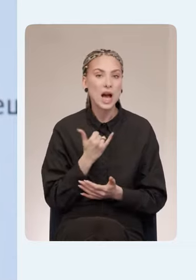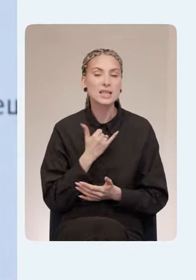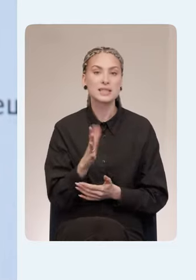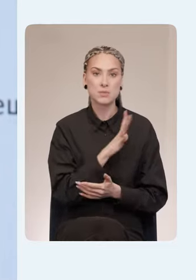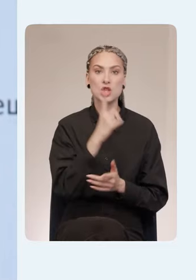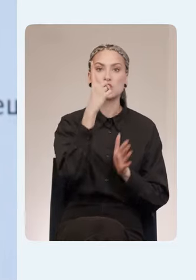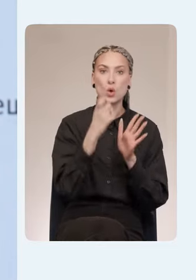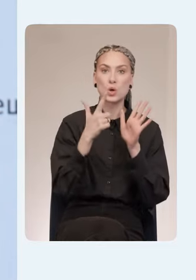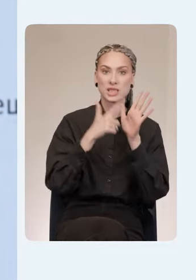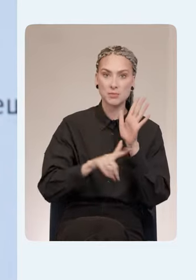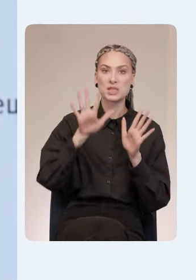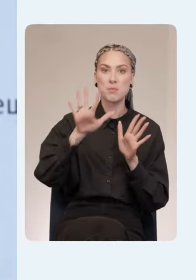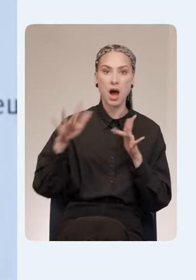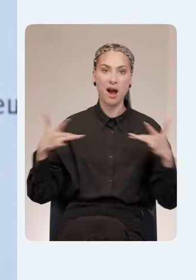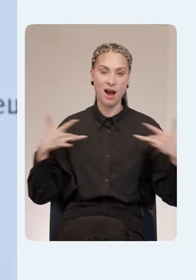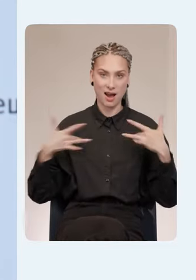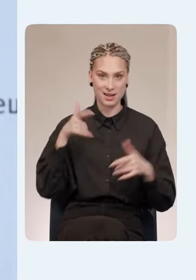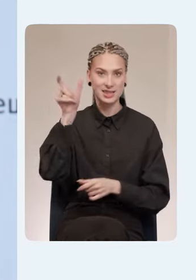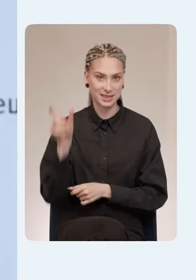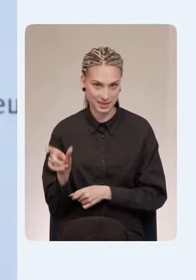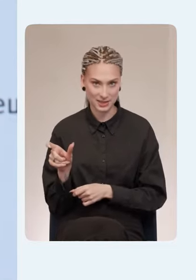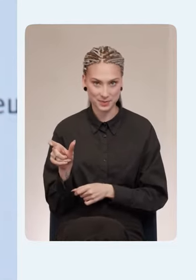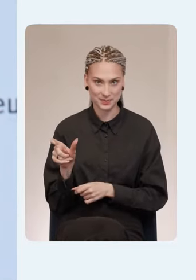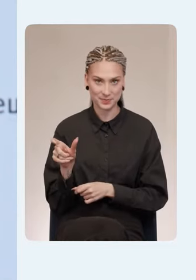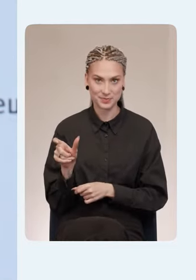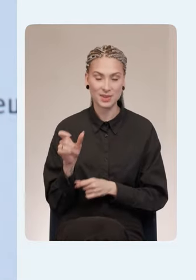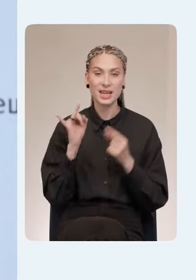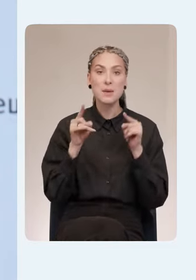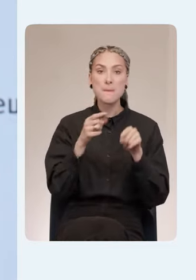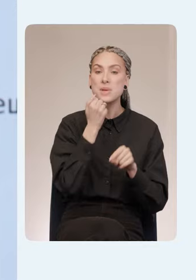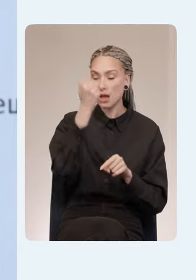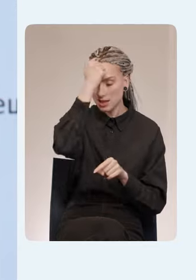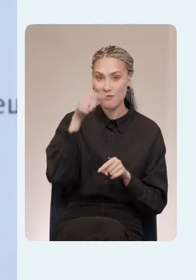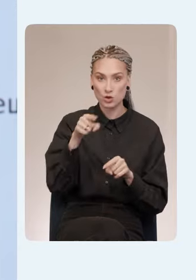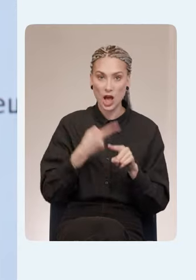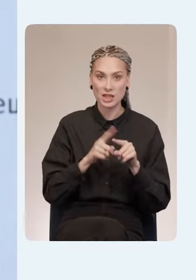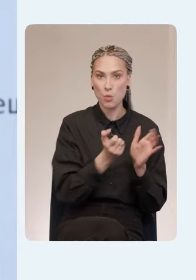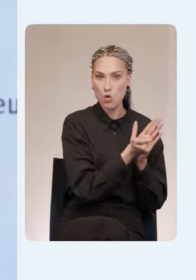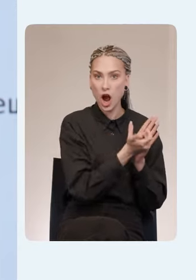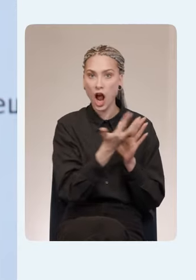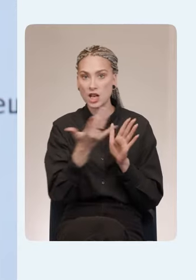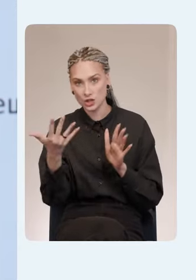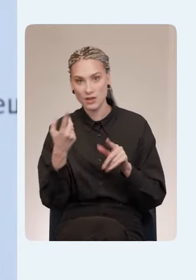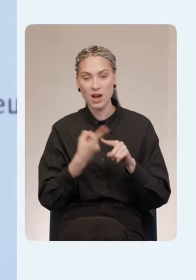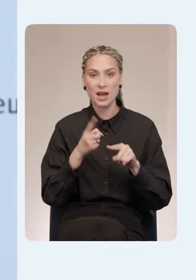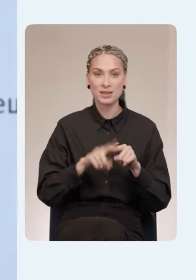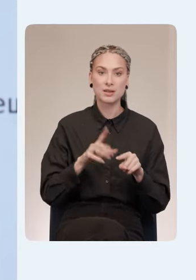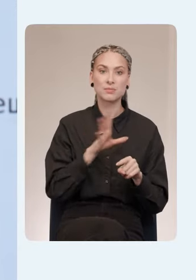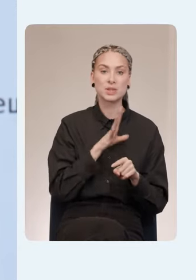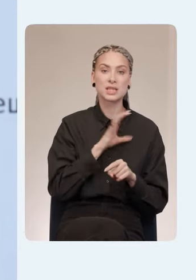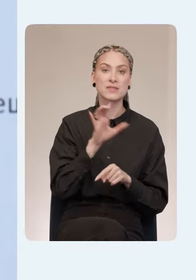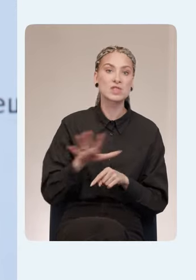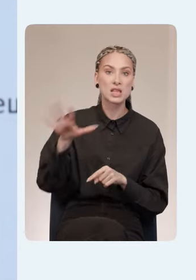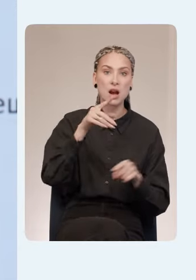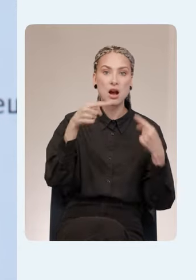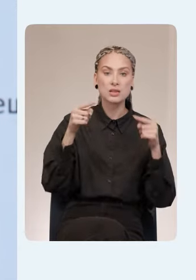175 артистов. И, собственно, именно благодаря этому числу, это крупнейший опенейр страны, потому